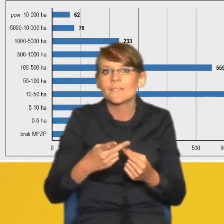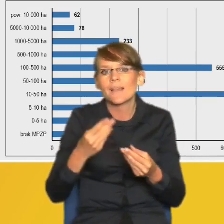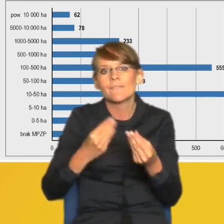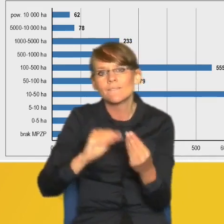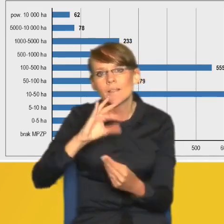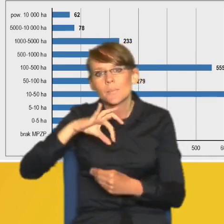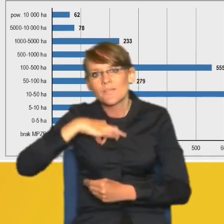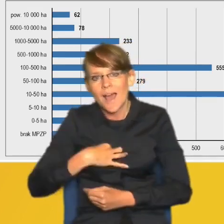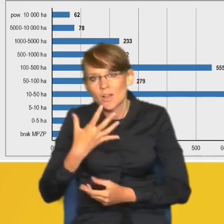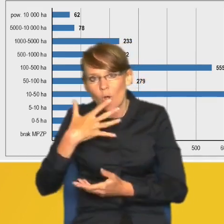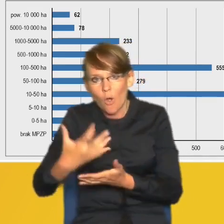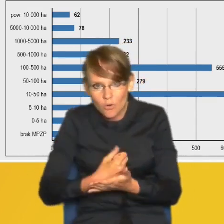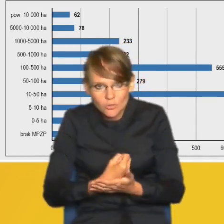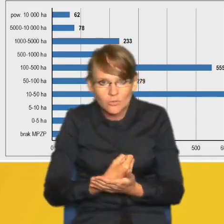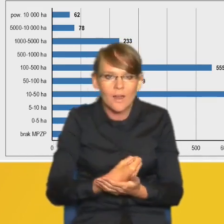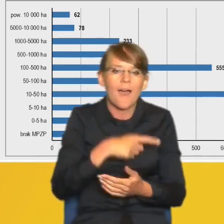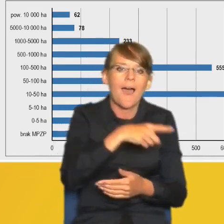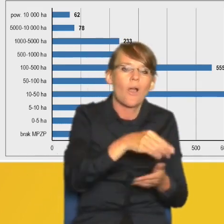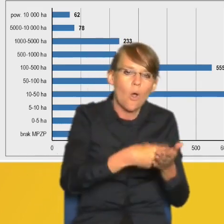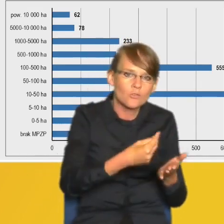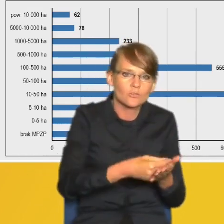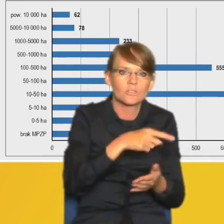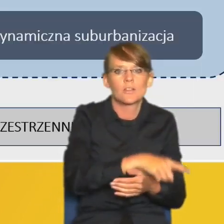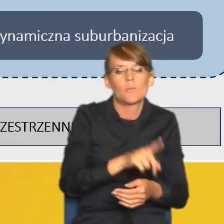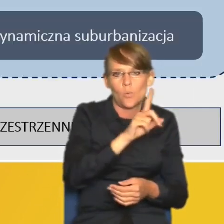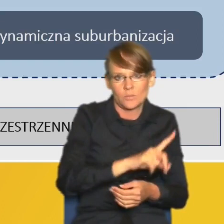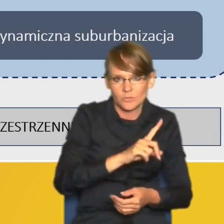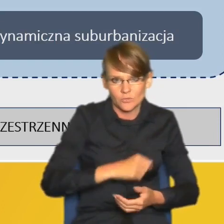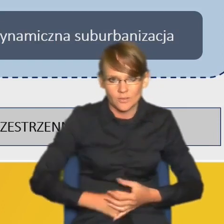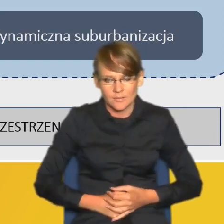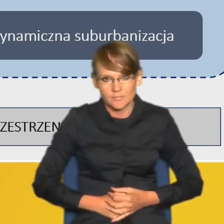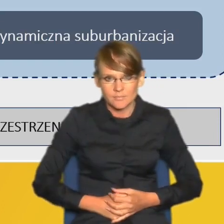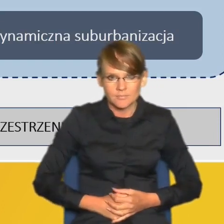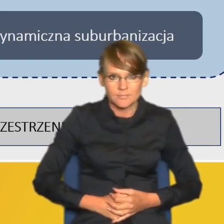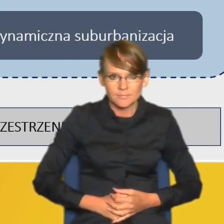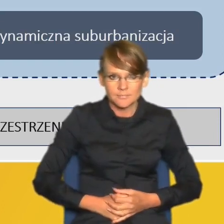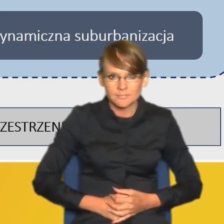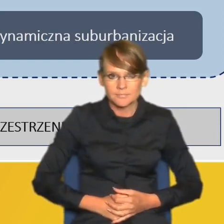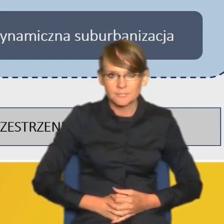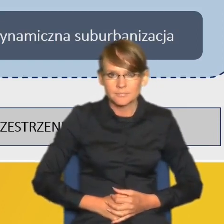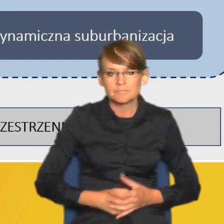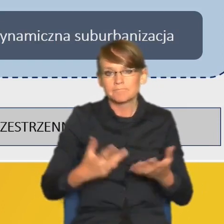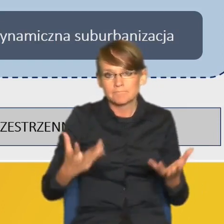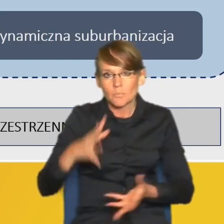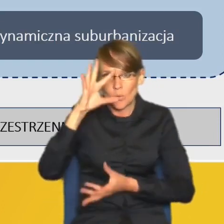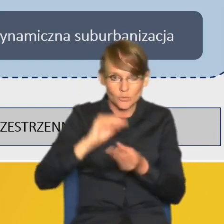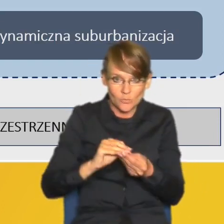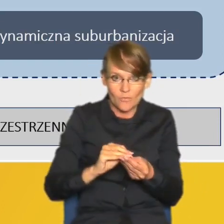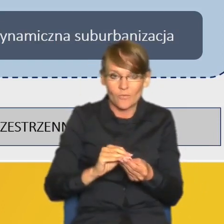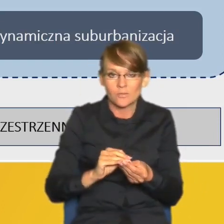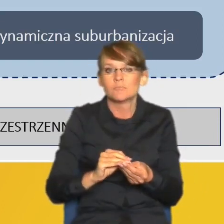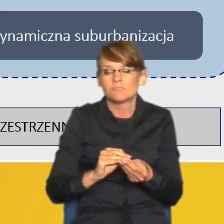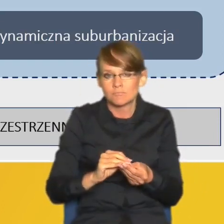i upublicznianiem kosztów procesów urbanizacji. Podsumowując, jeśli mielibyśmy